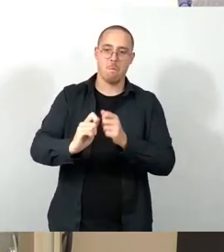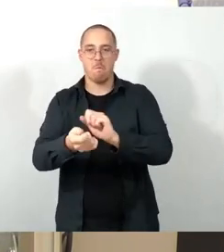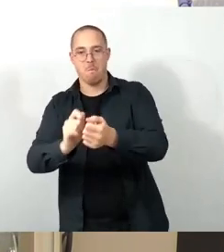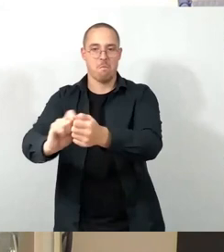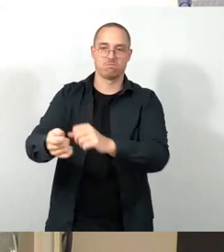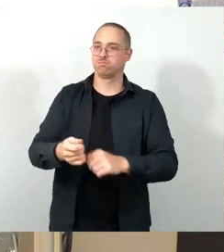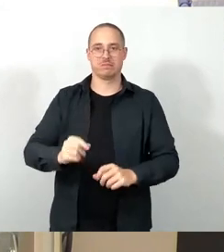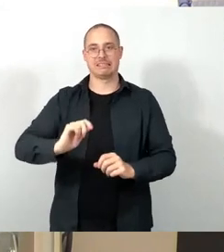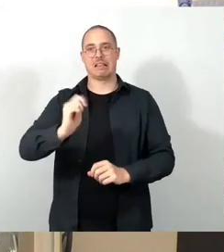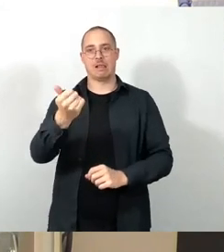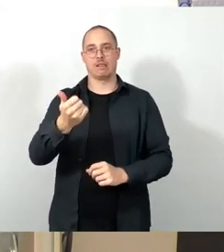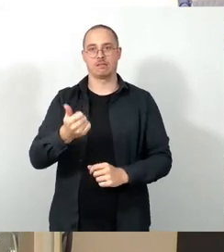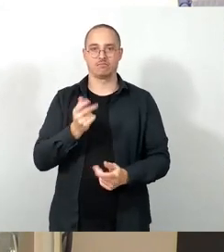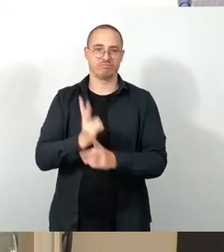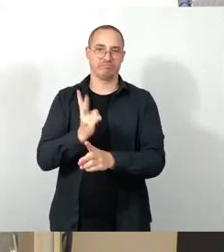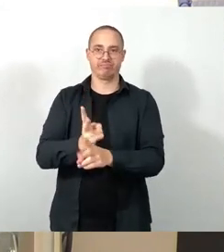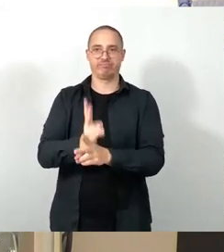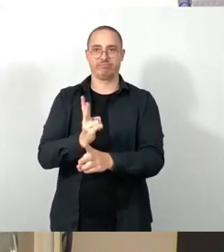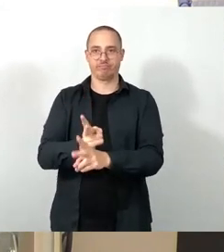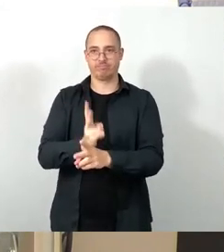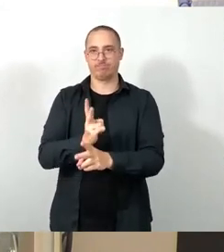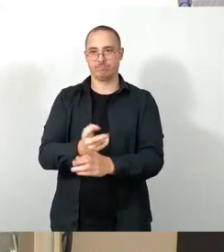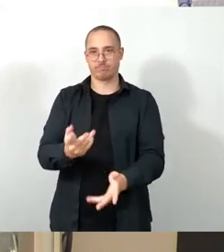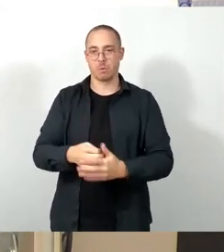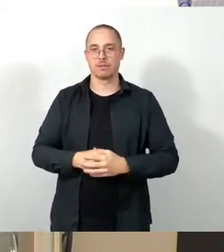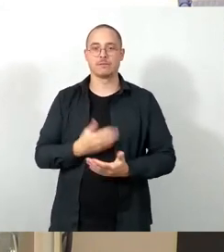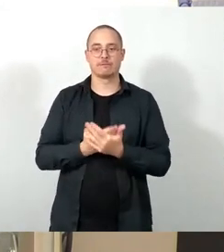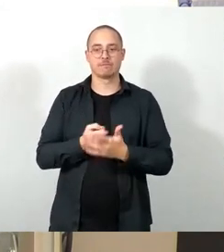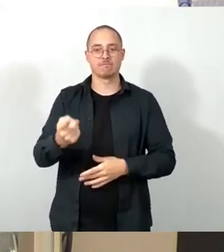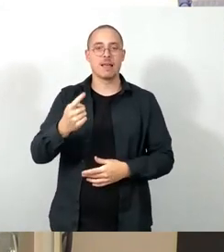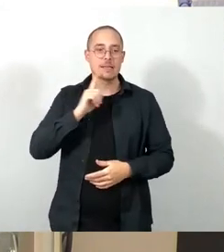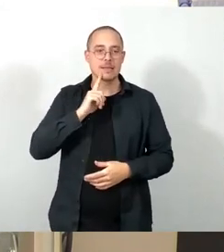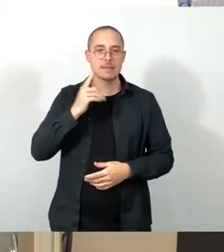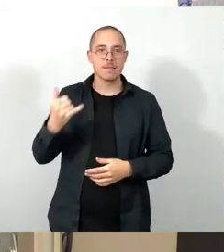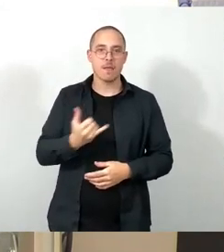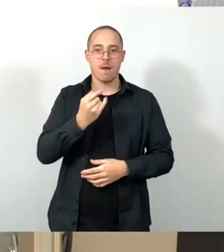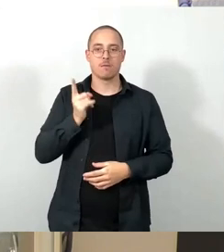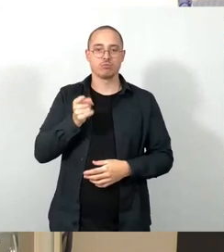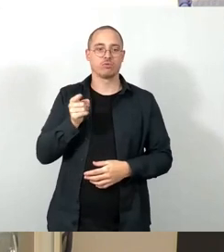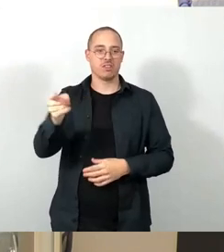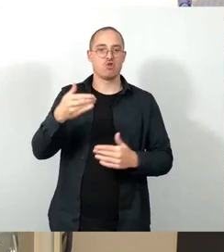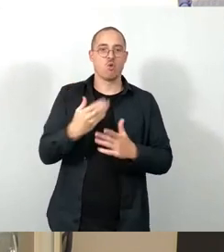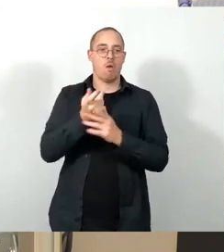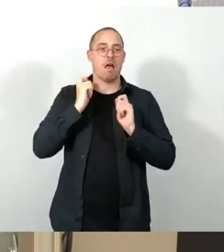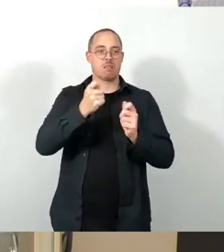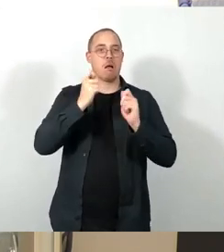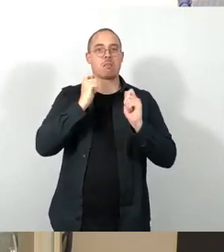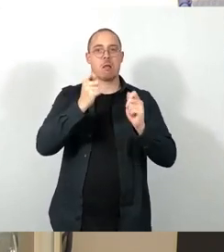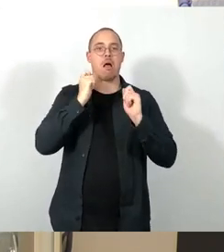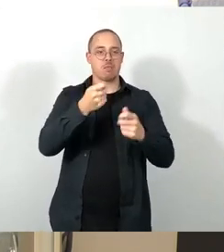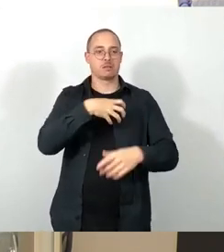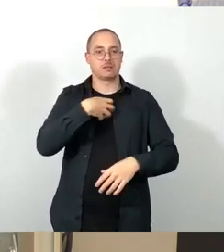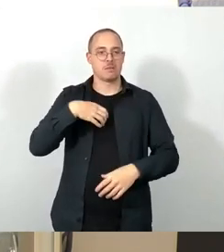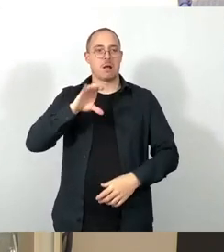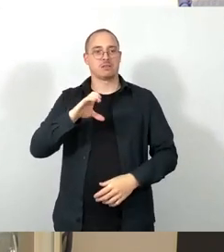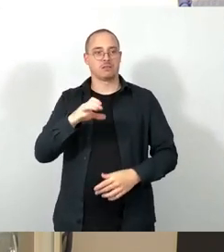dieser Stelle eigentlich überhaupt Sinn, dass die Menschen jedes Jahr einen neuen Antrag auf den Dresdenpass stellen müssen. Sondern es macht total Sinn, wenn